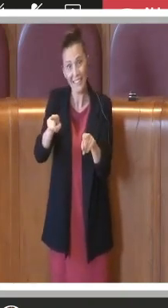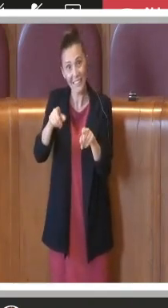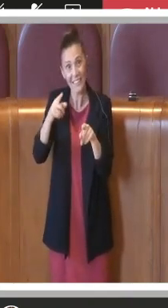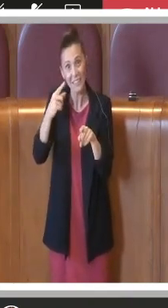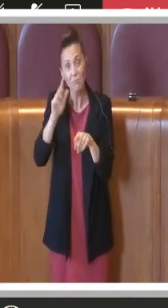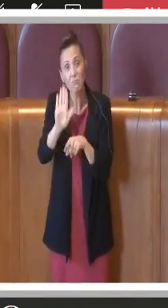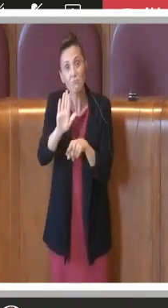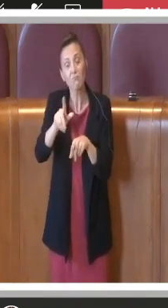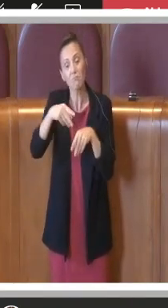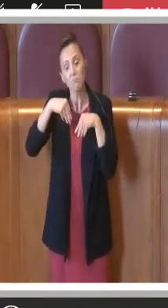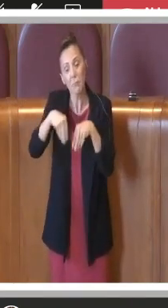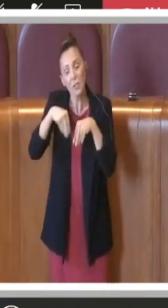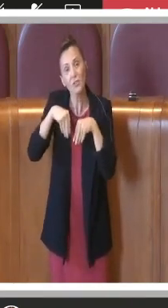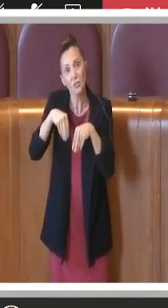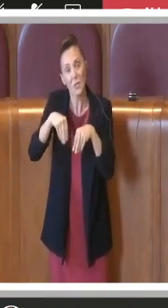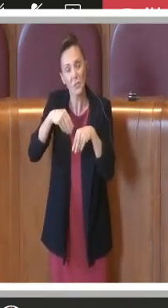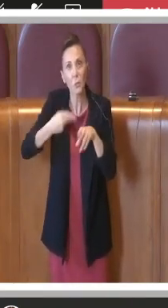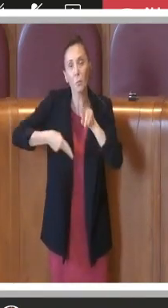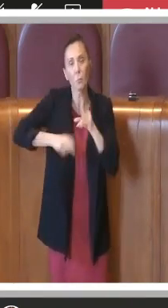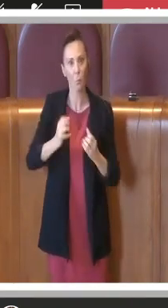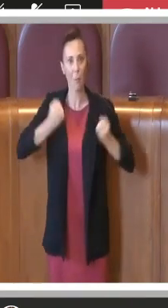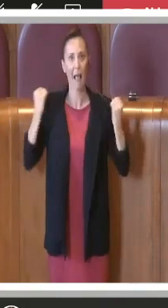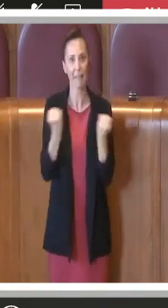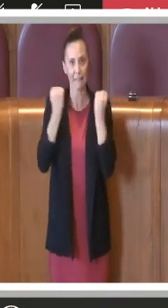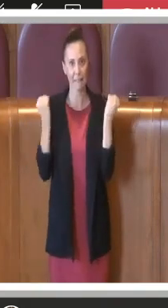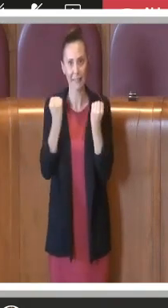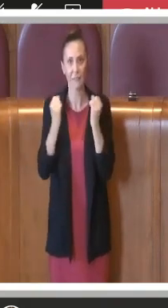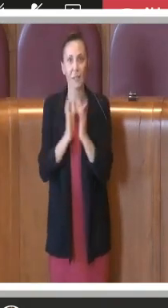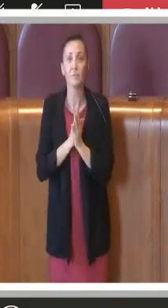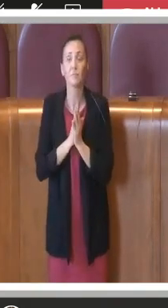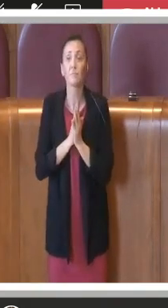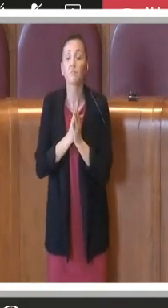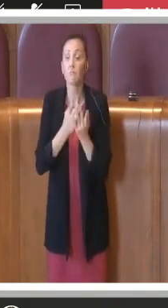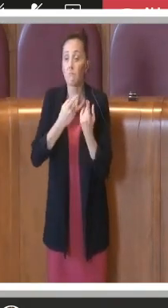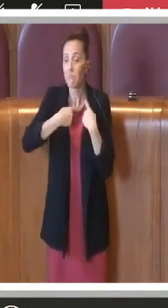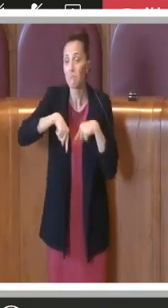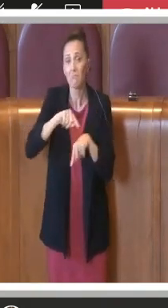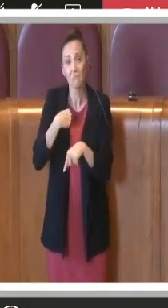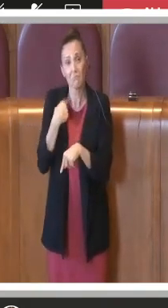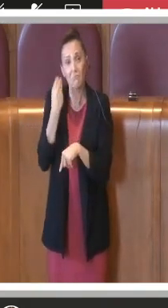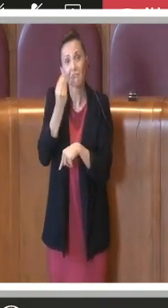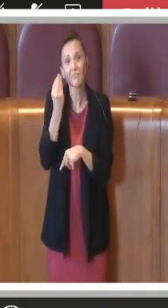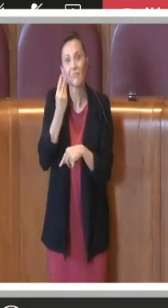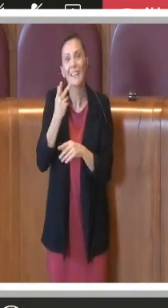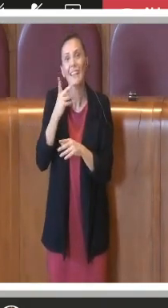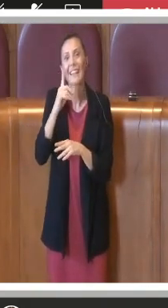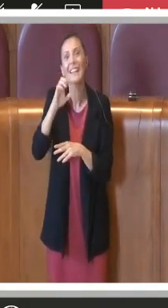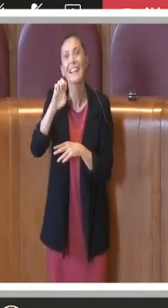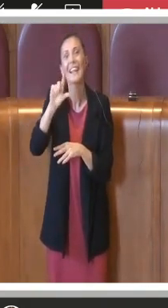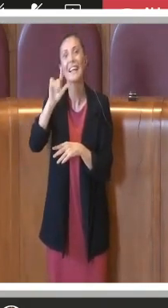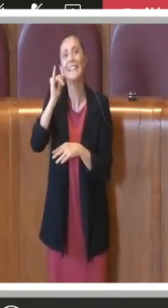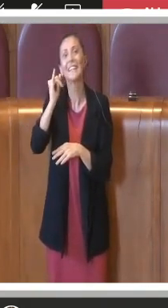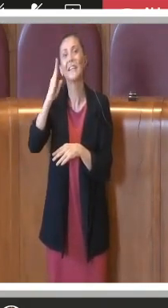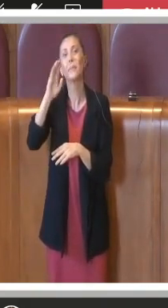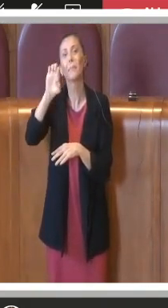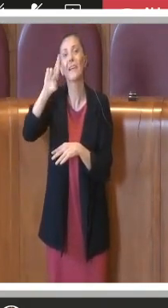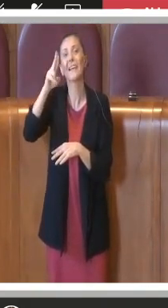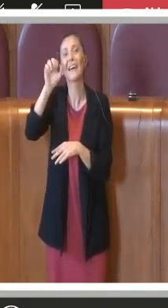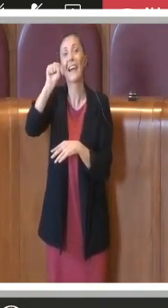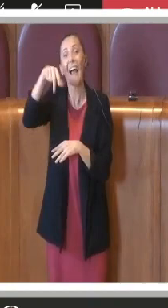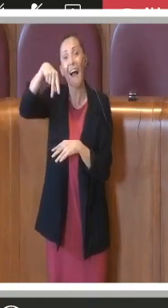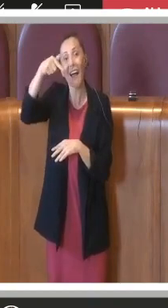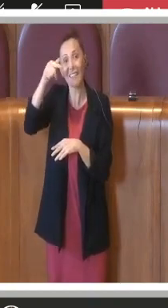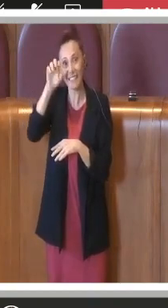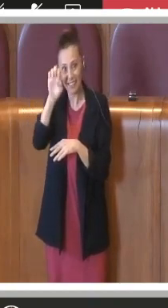attiva. Allora noi riteniamo che l'avere usato questa parola deliberante in maniera così forte all